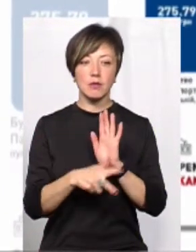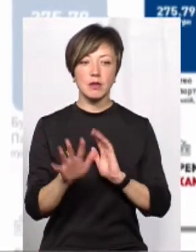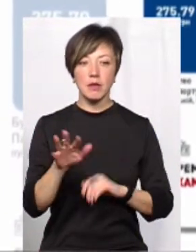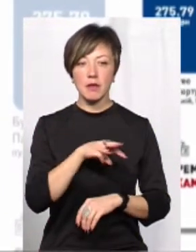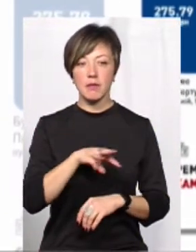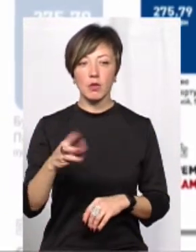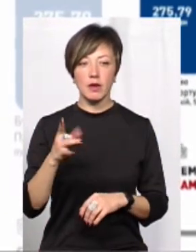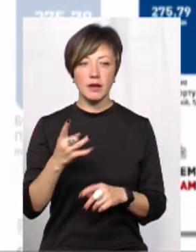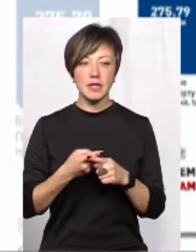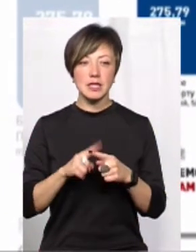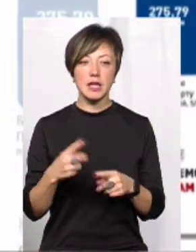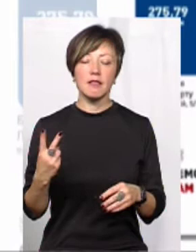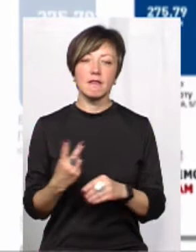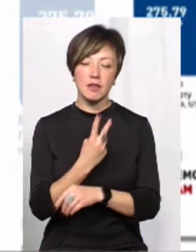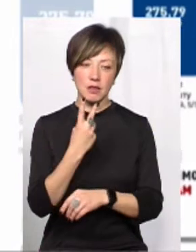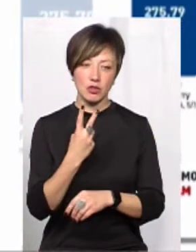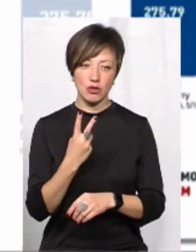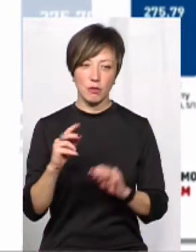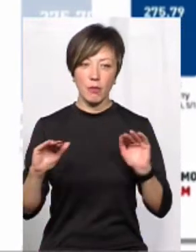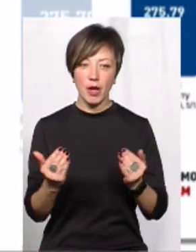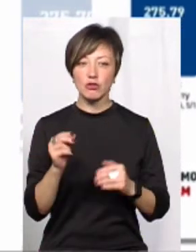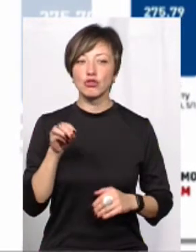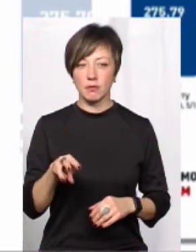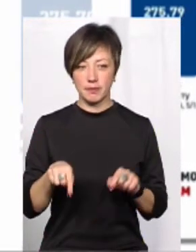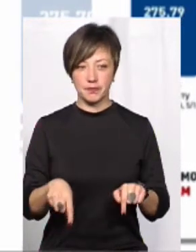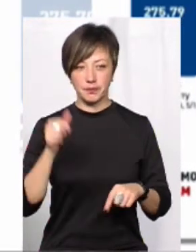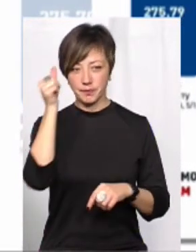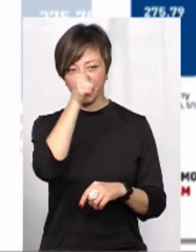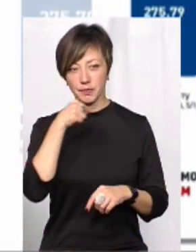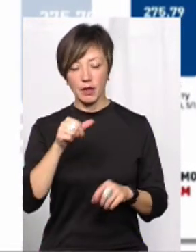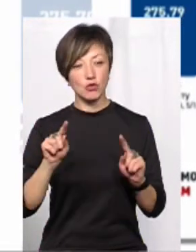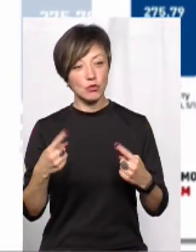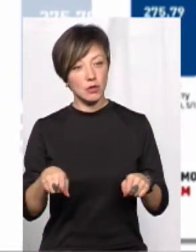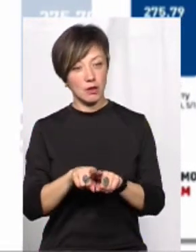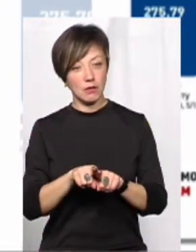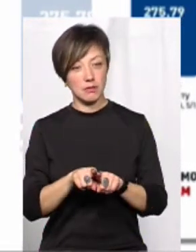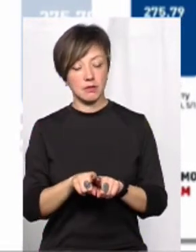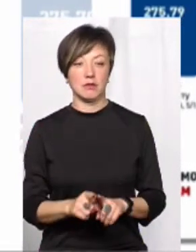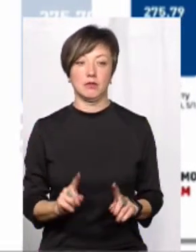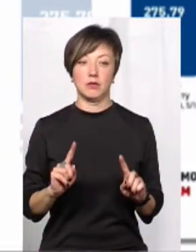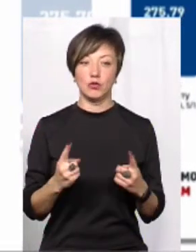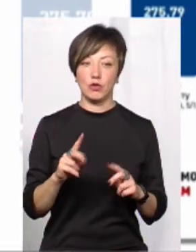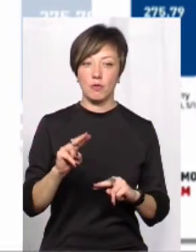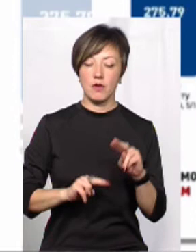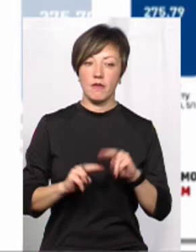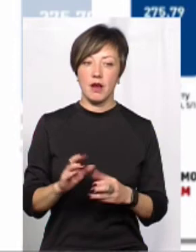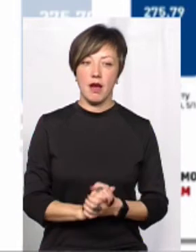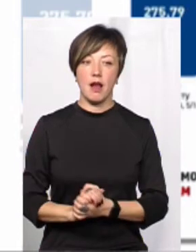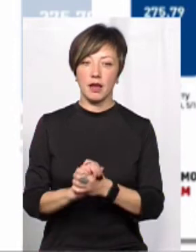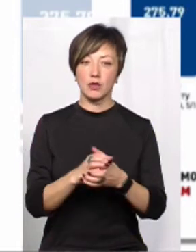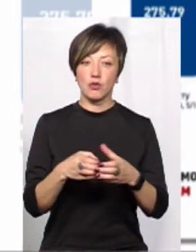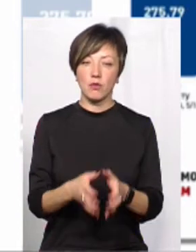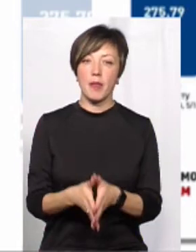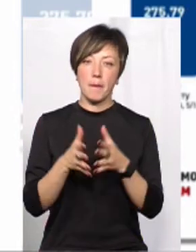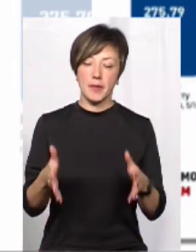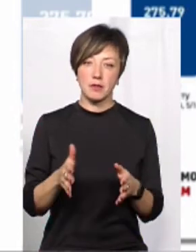мільйонів гривень, і це вдвічі менше, ніж цього року. Чому так та чому Будівельний Альянс Груп є